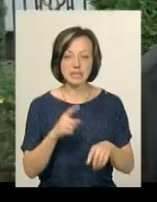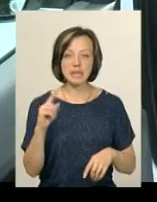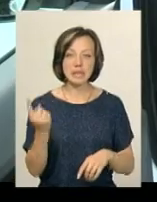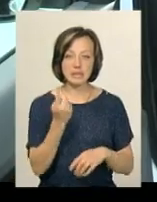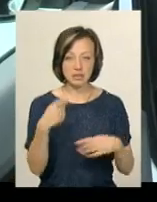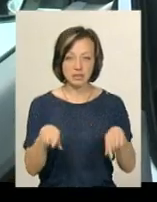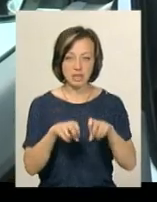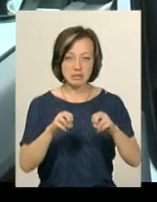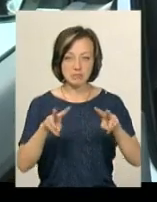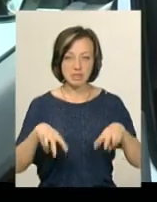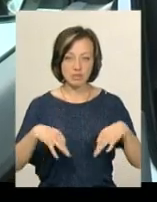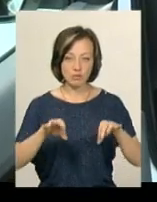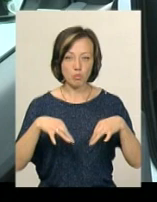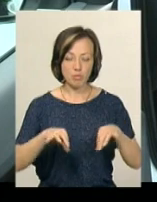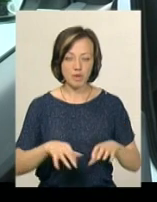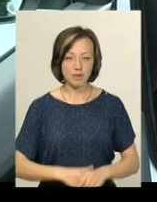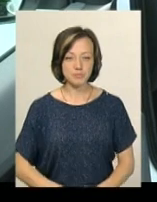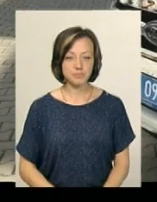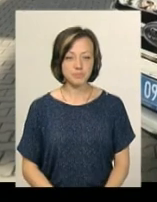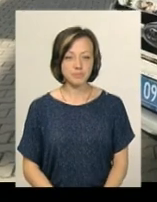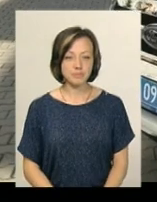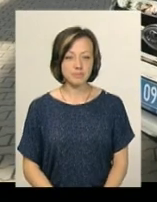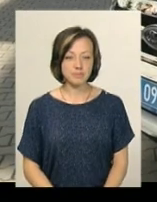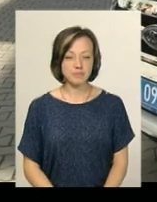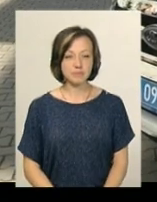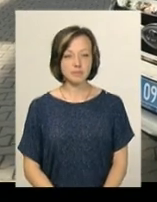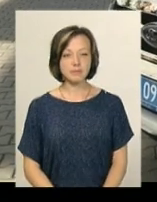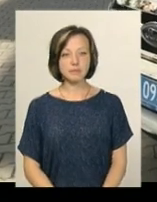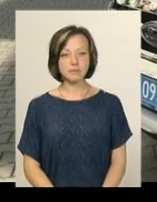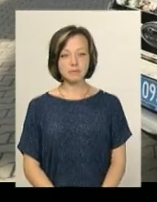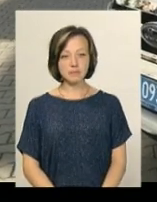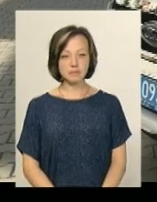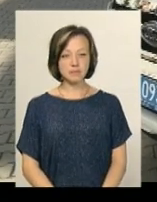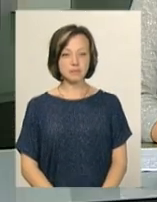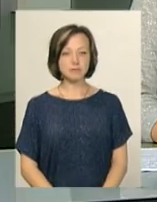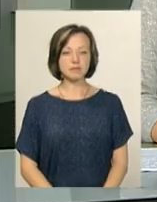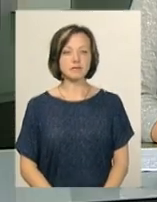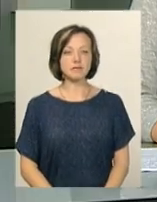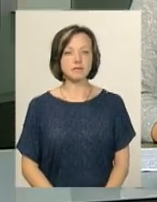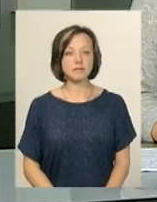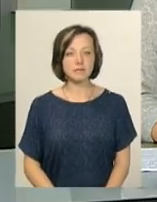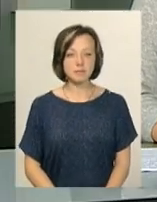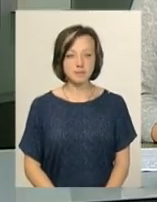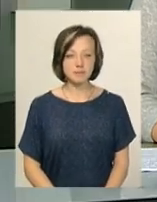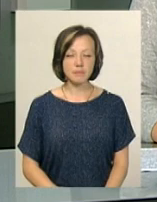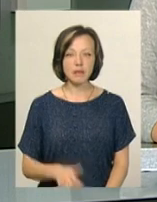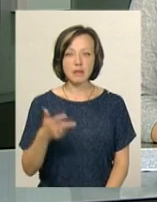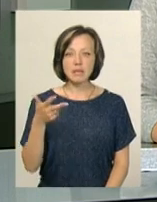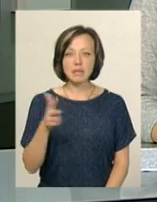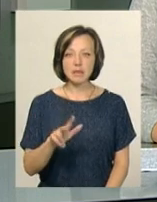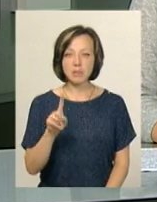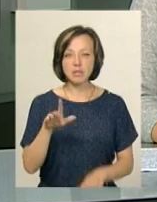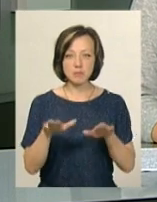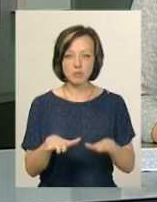єдиний такий спецавтомобіль. Наталія Сідова, Володимир Паламар, новини Поділля Центр. Три перших місця